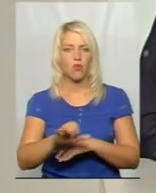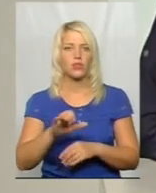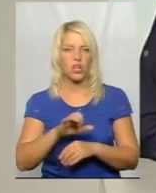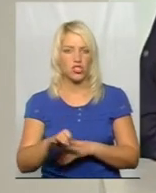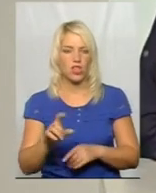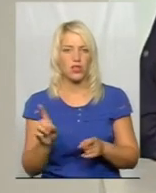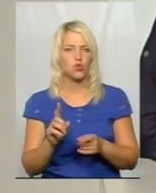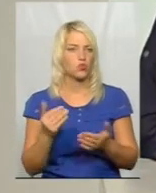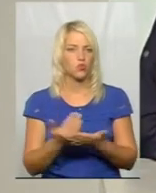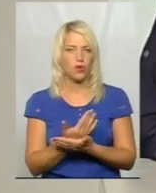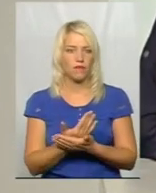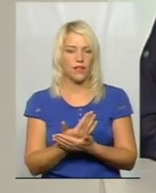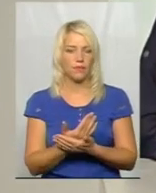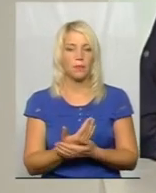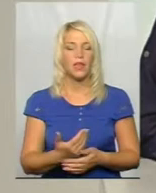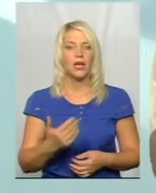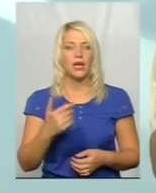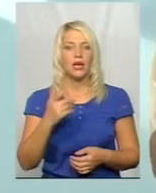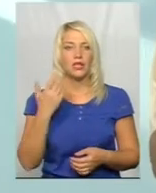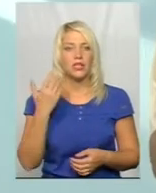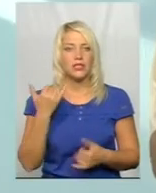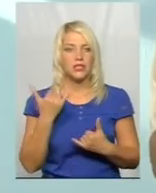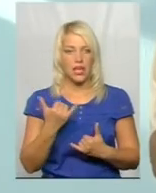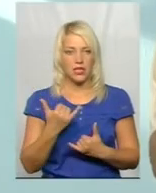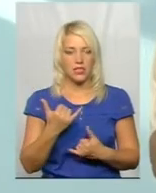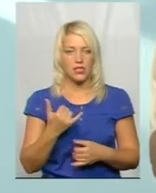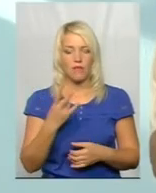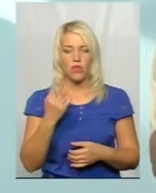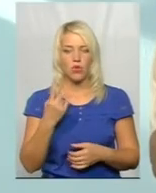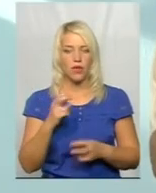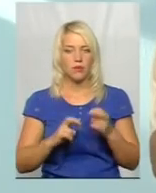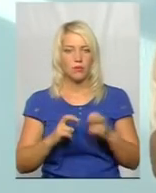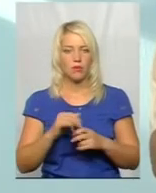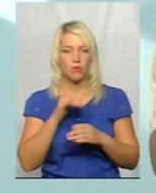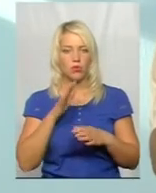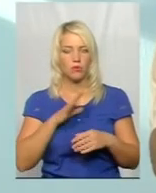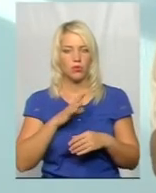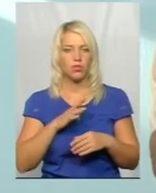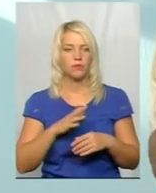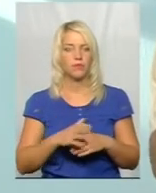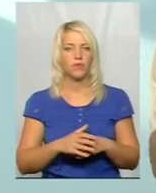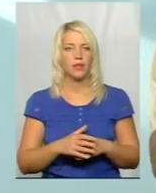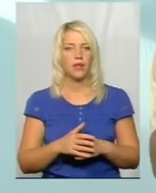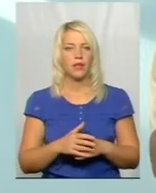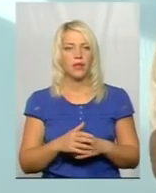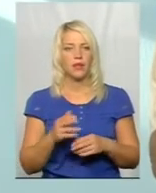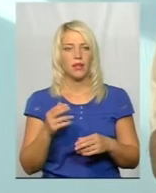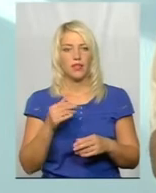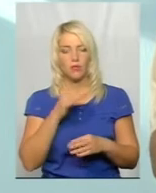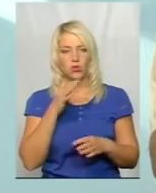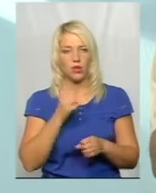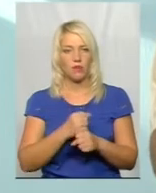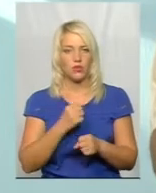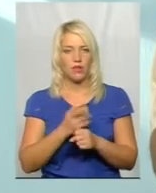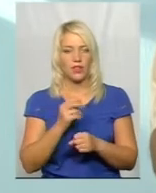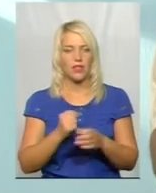Ну, знаєте, що зараз жодне підприємство не може обійтися, практично не може працювати на склад